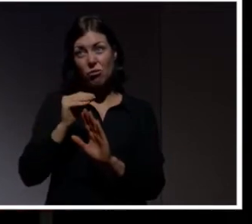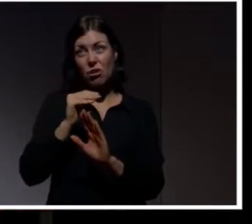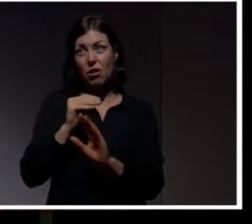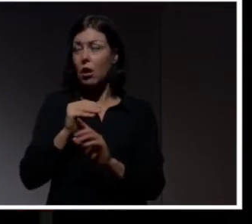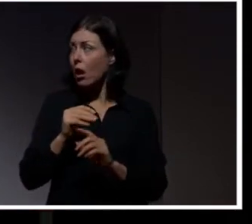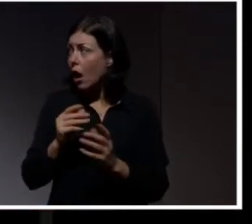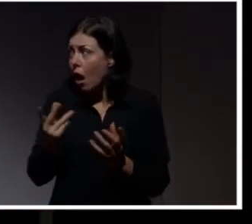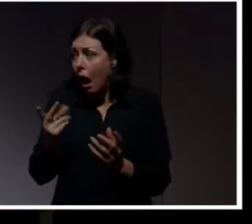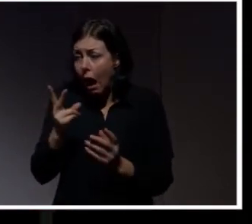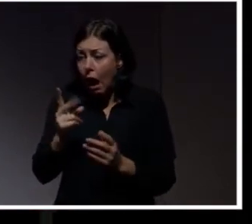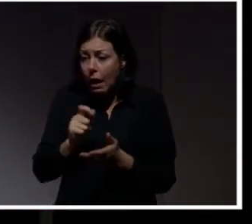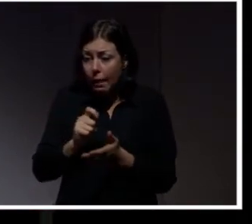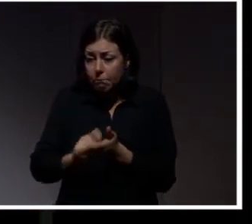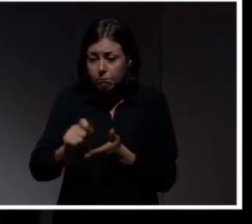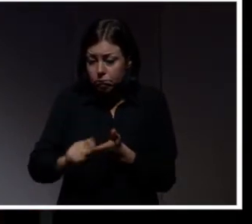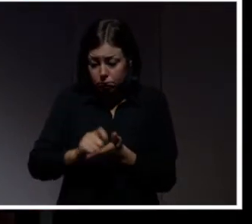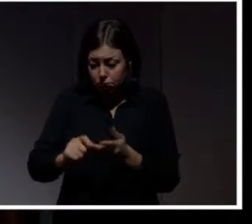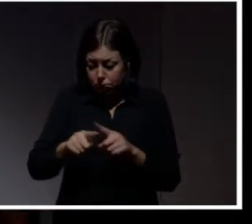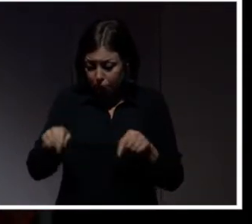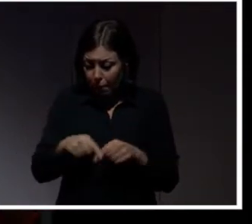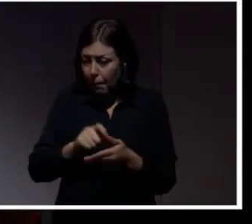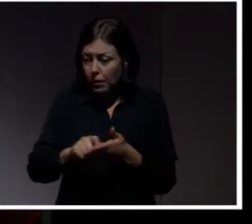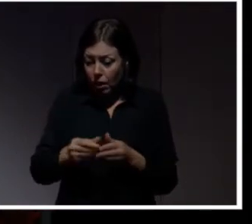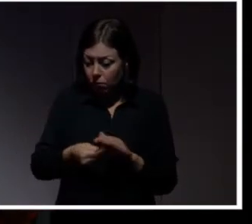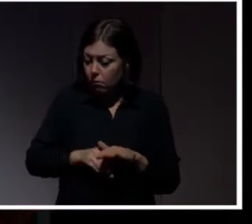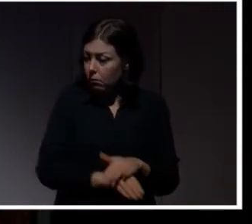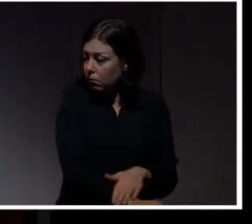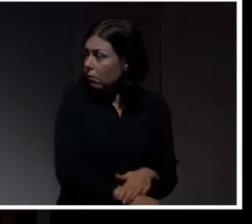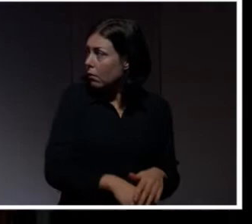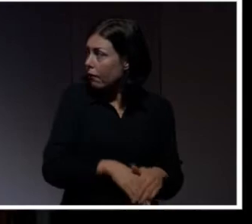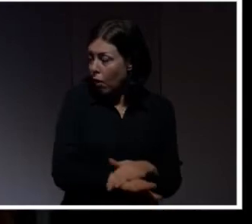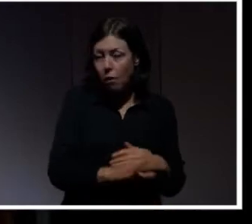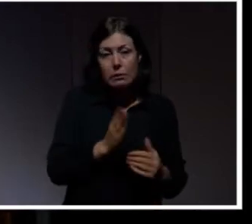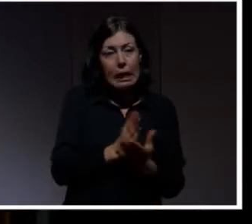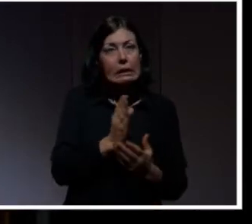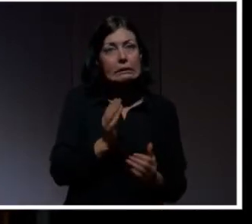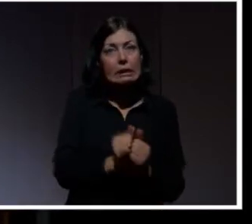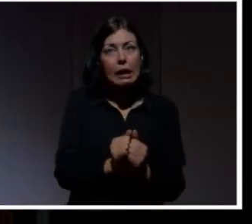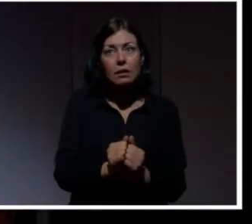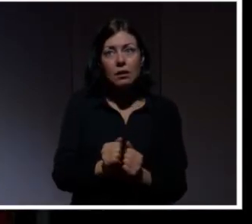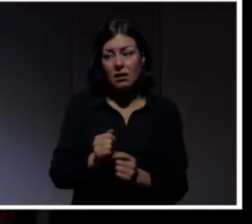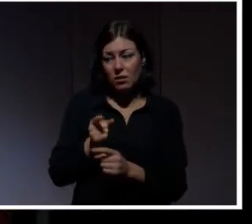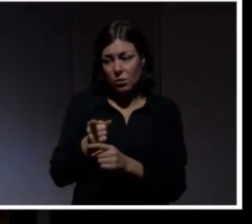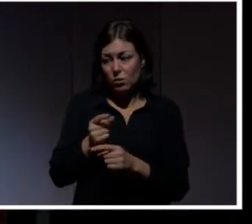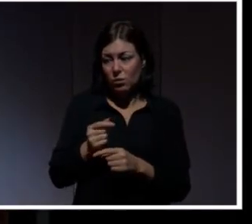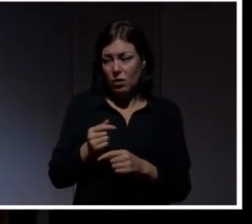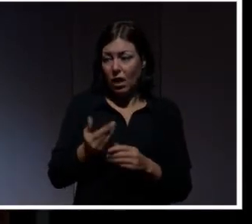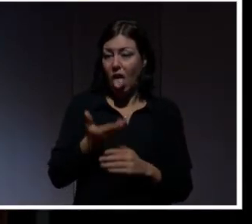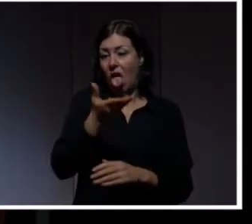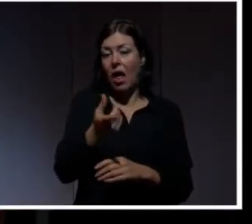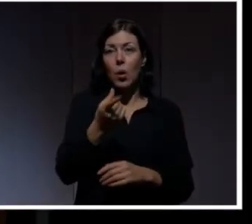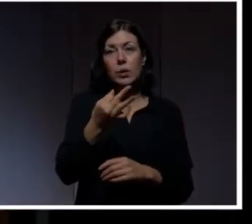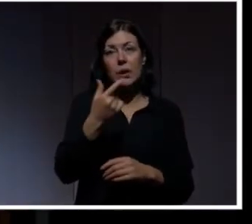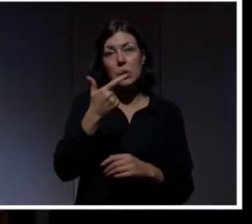underskatta inte papper och penna. Det är inget fel i det. Bara man förvarar det på ett säkert sätt. Du lägger ju inte hundratusen spänn på skrivbordet går på